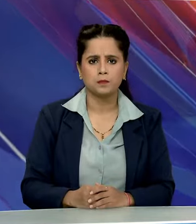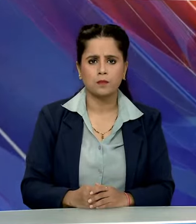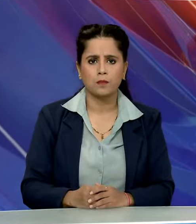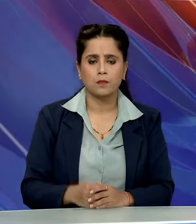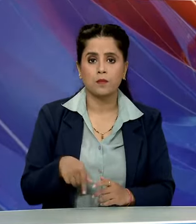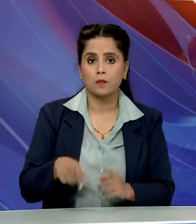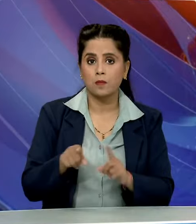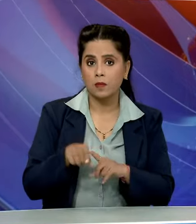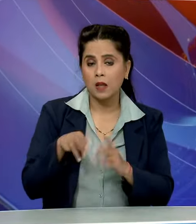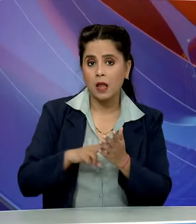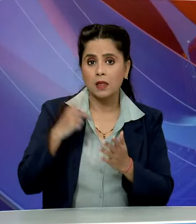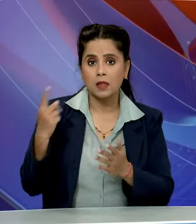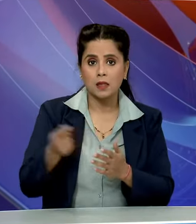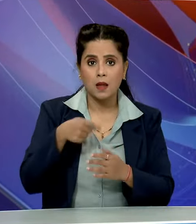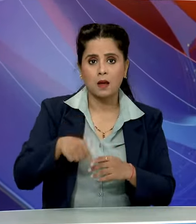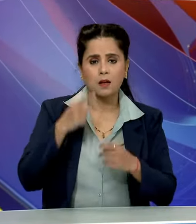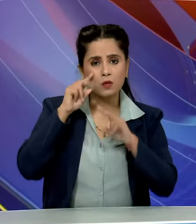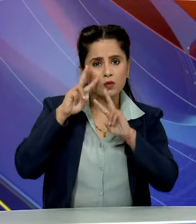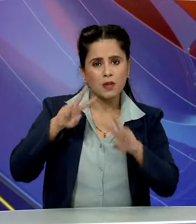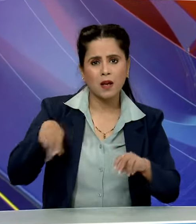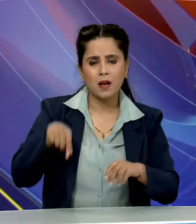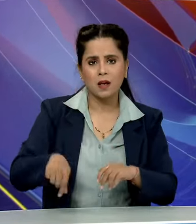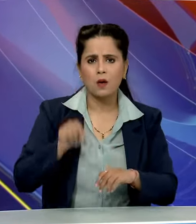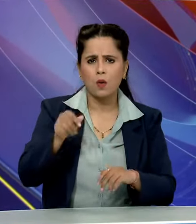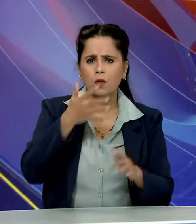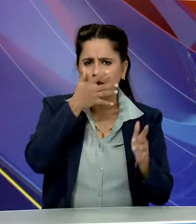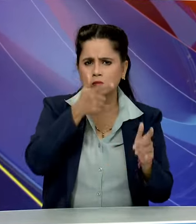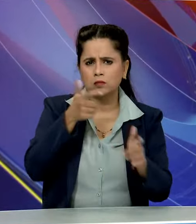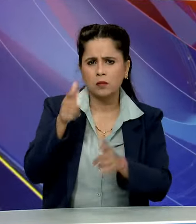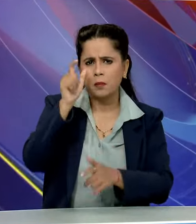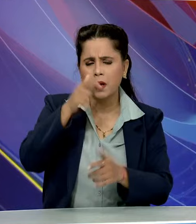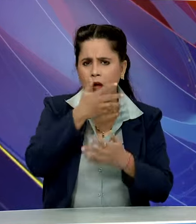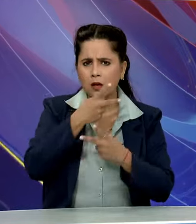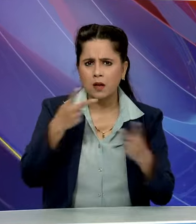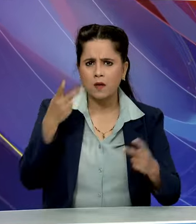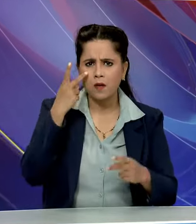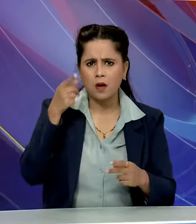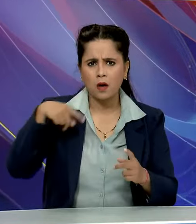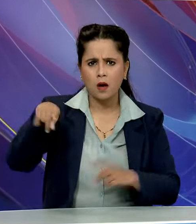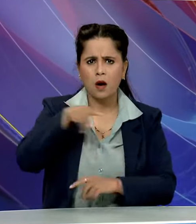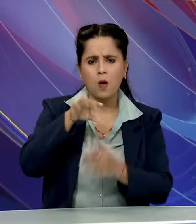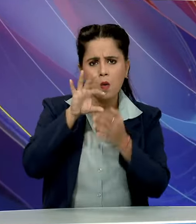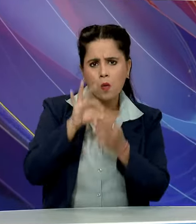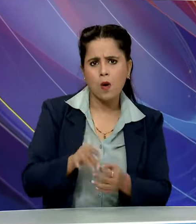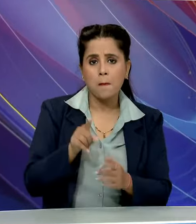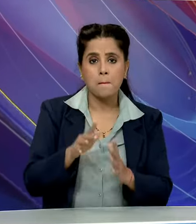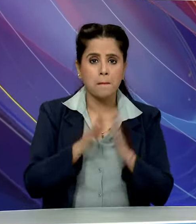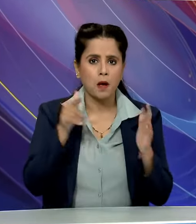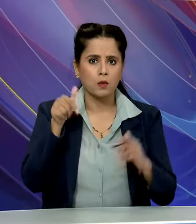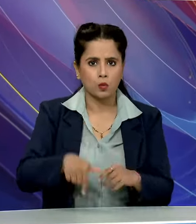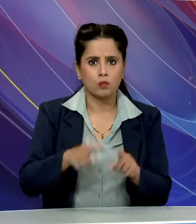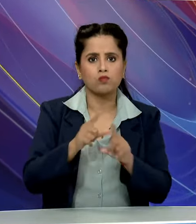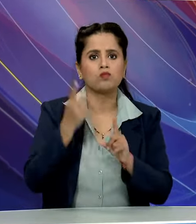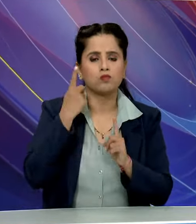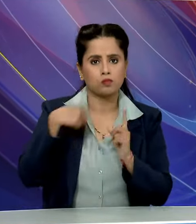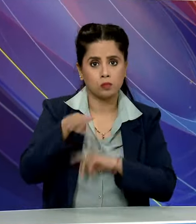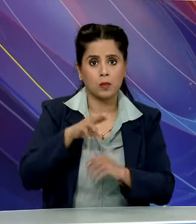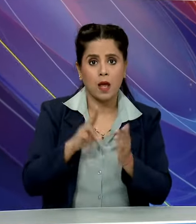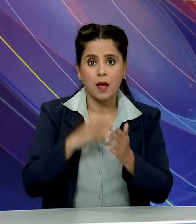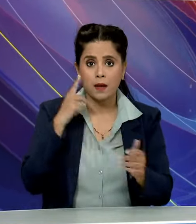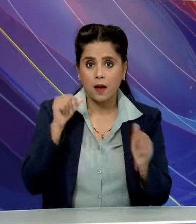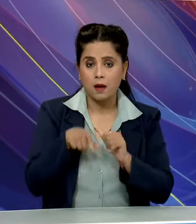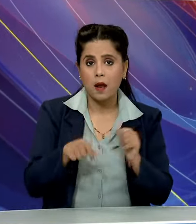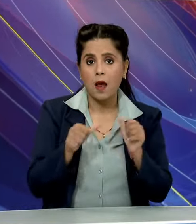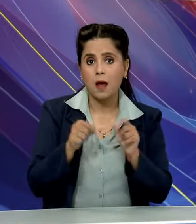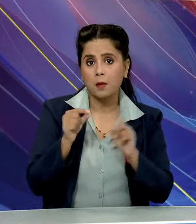वही राष्ट्रिय जाच एजनसी यानि एन आईये ने वाम पंथी उग्रुवाध नकसली मामले में आज बड़ी कारवाई की है एन